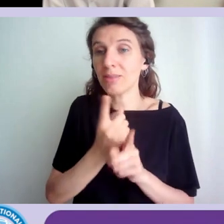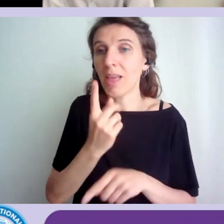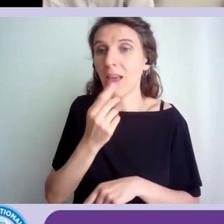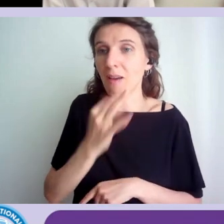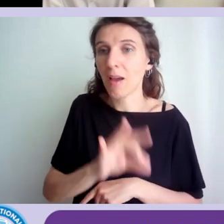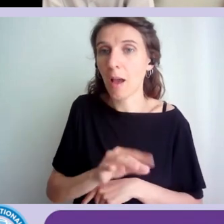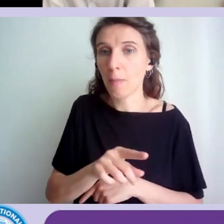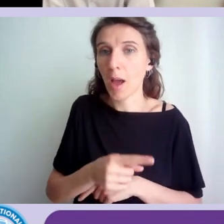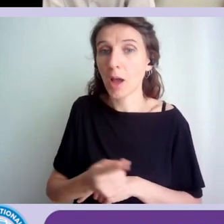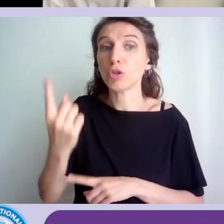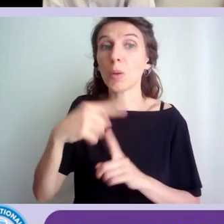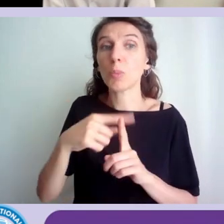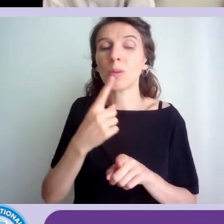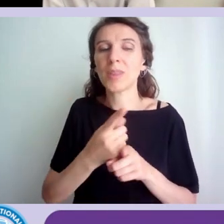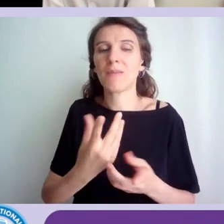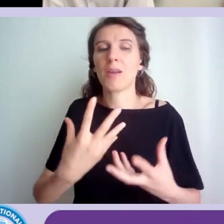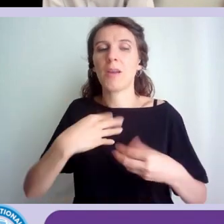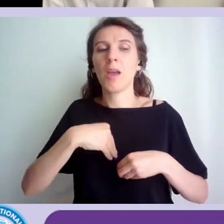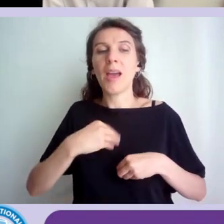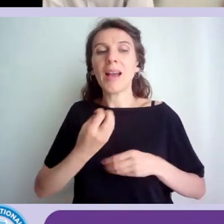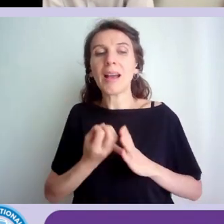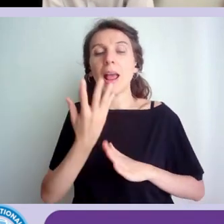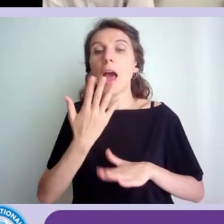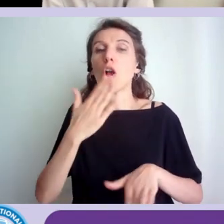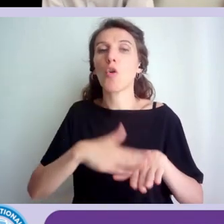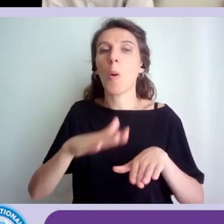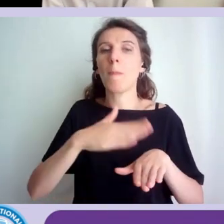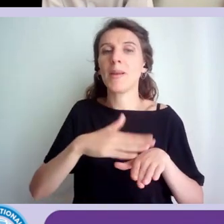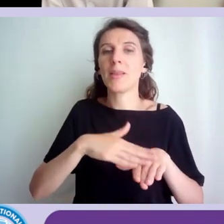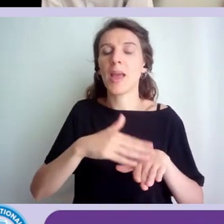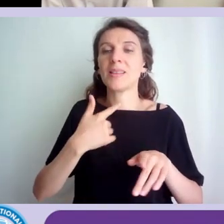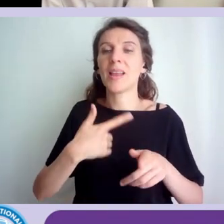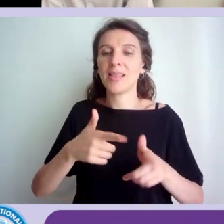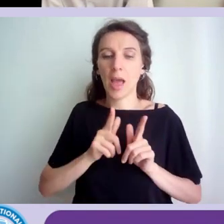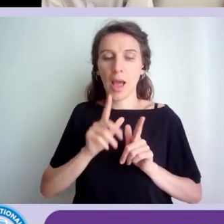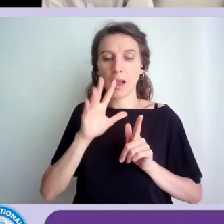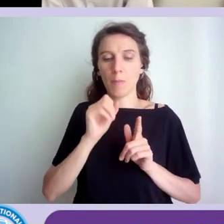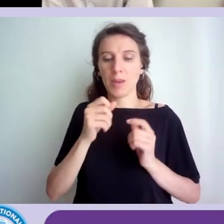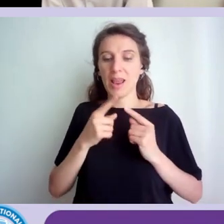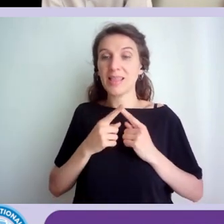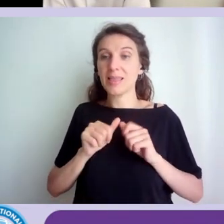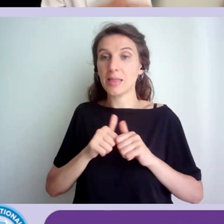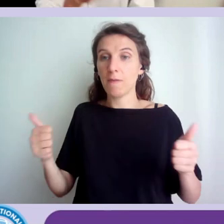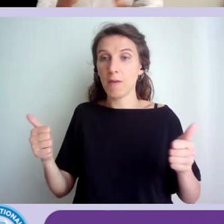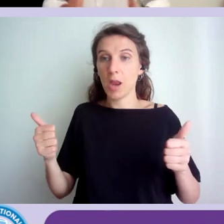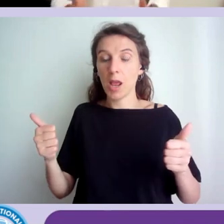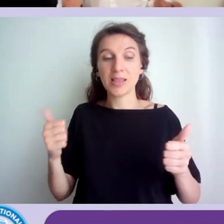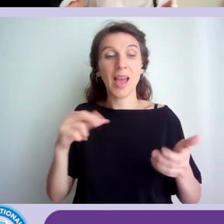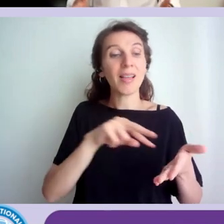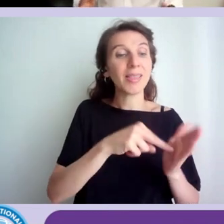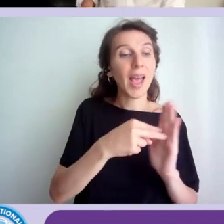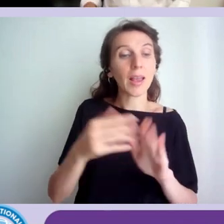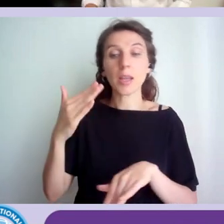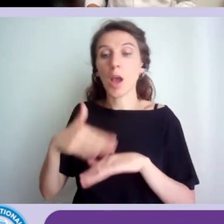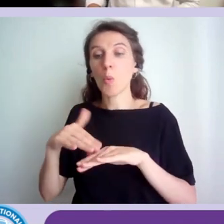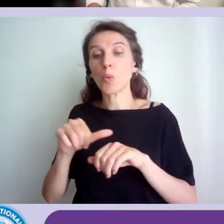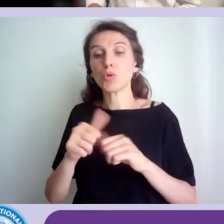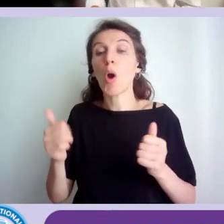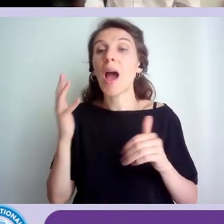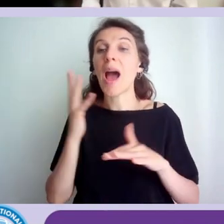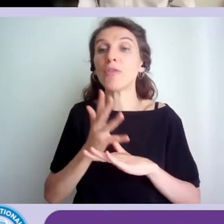distinguere e gestire l'accessibilità tecnica da quella in uso. Perché questa cosa è